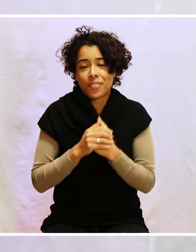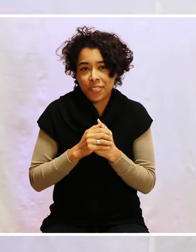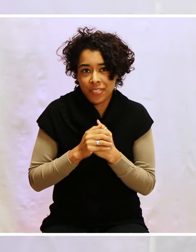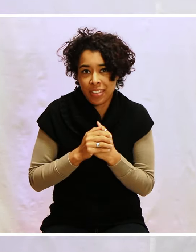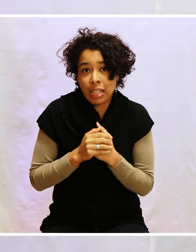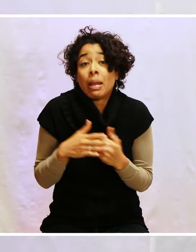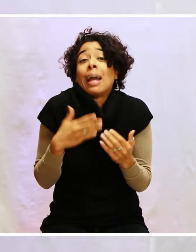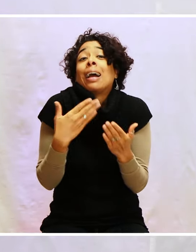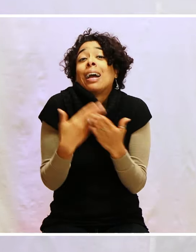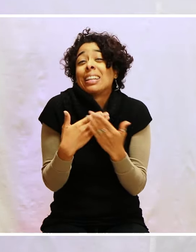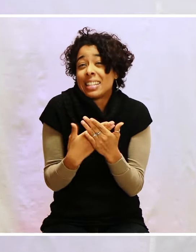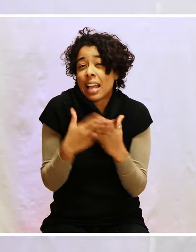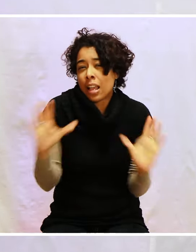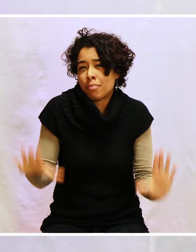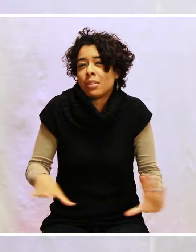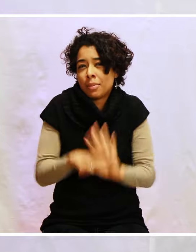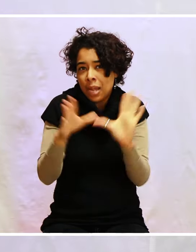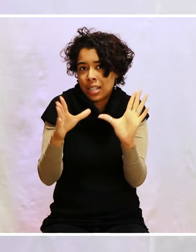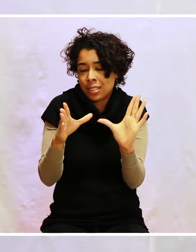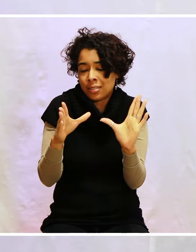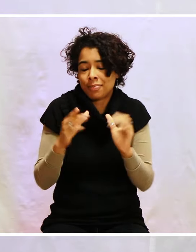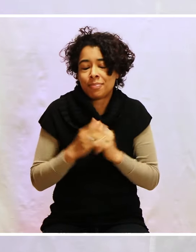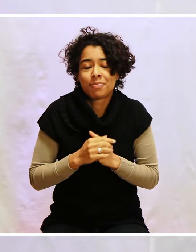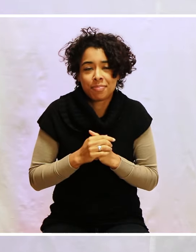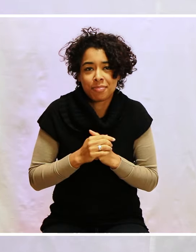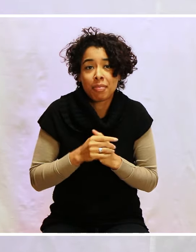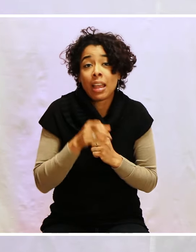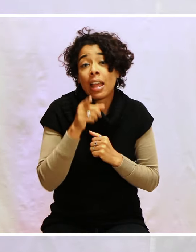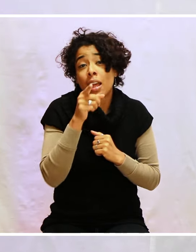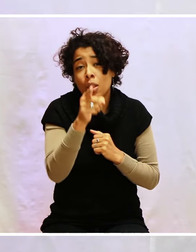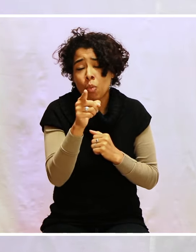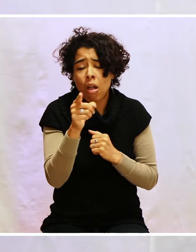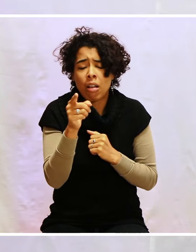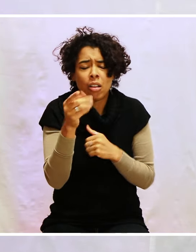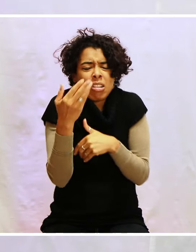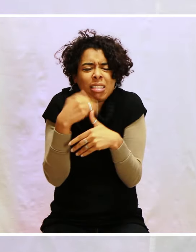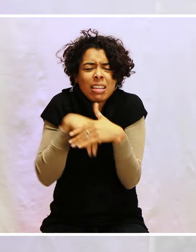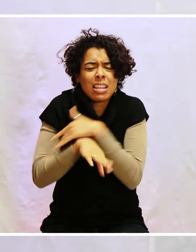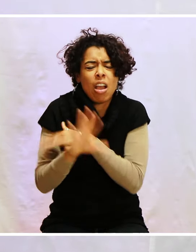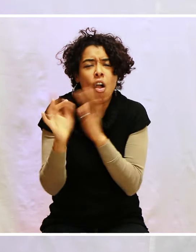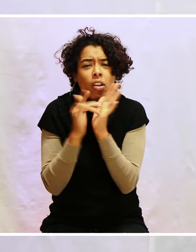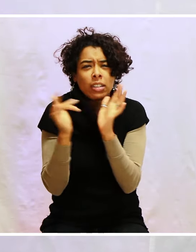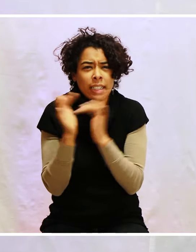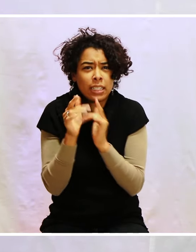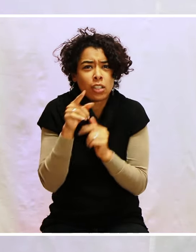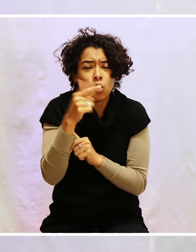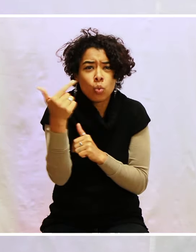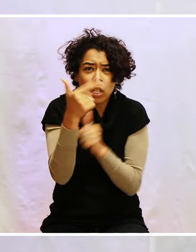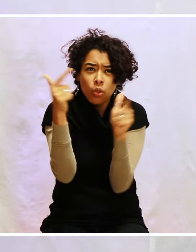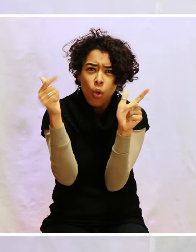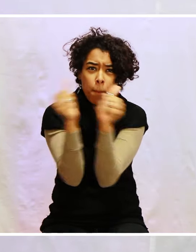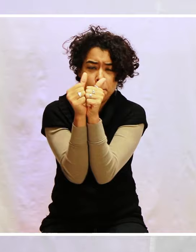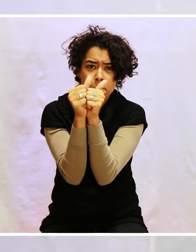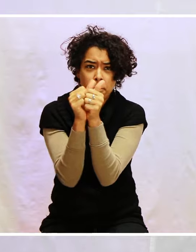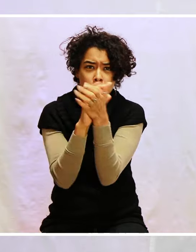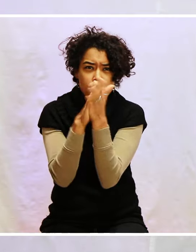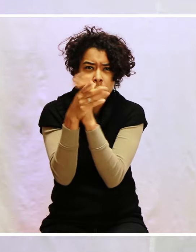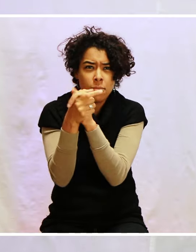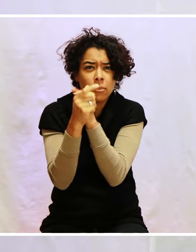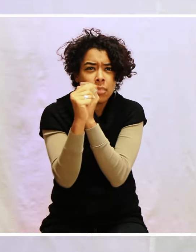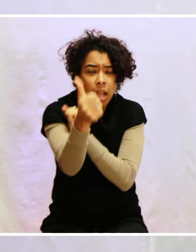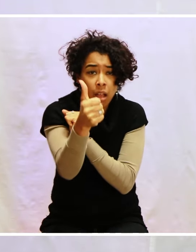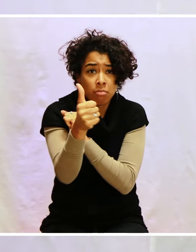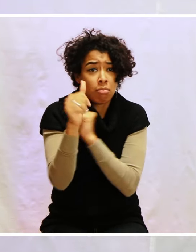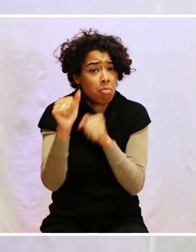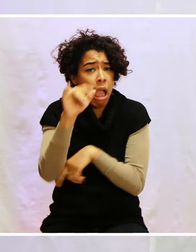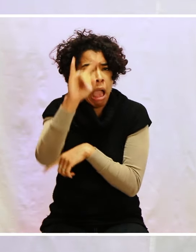Mais, quelque part, c'est ça, l'image. J'aimerais te dire que, quand tu es en Christ, quand tu fais 1 avec Jésus, l'adversaire peut être en face de toi.